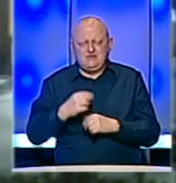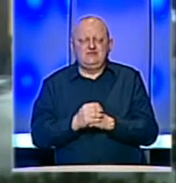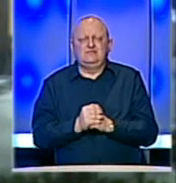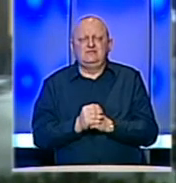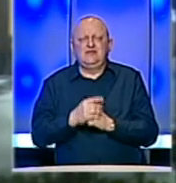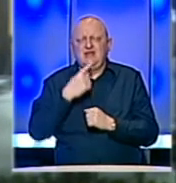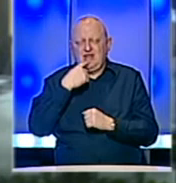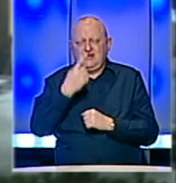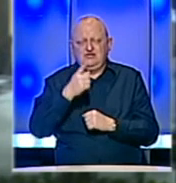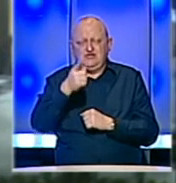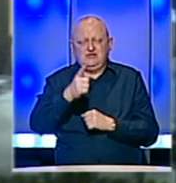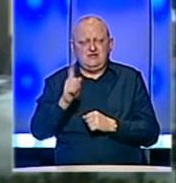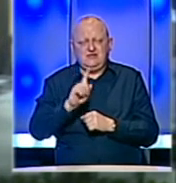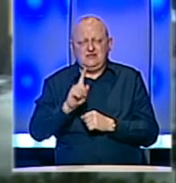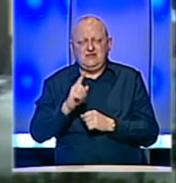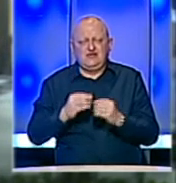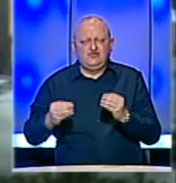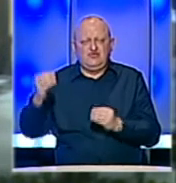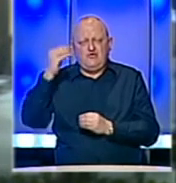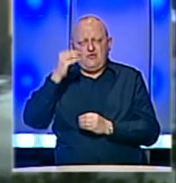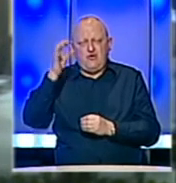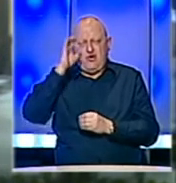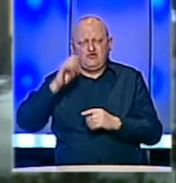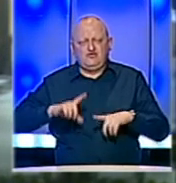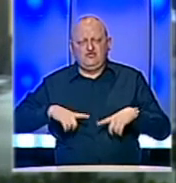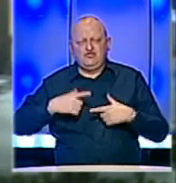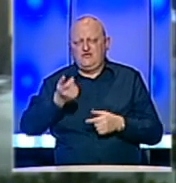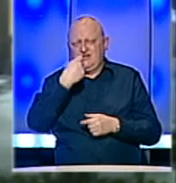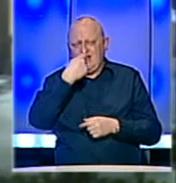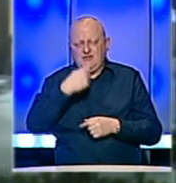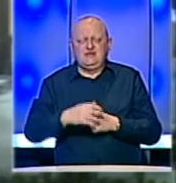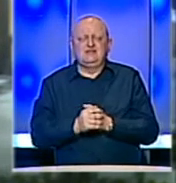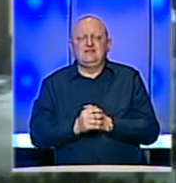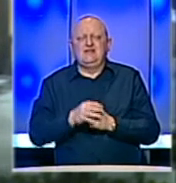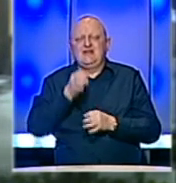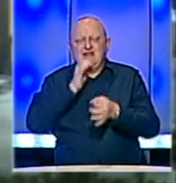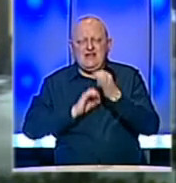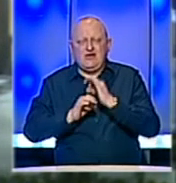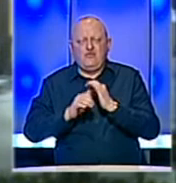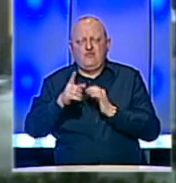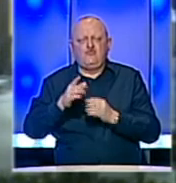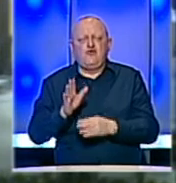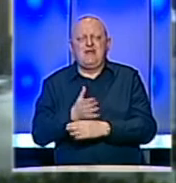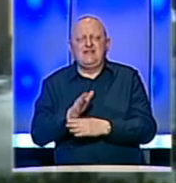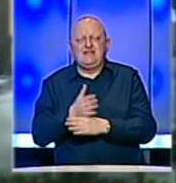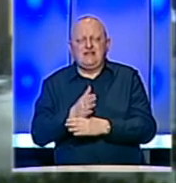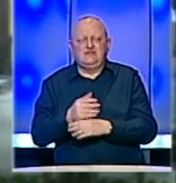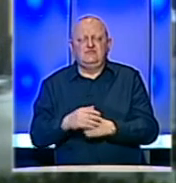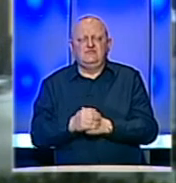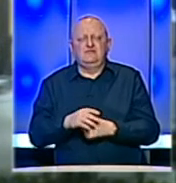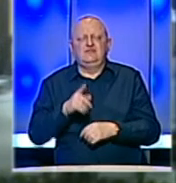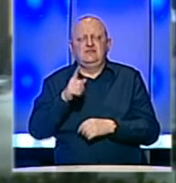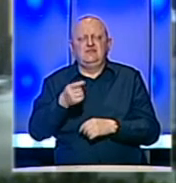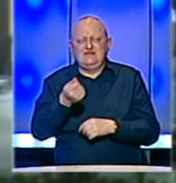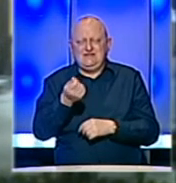Rečeno je i to da neće biti poskupljenja osnovnih životnih namjernica i lijekova u ovom entitetu, te da